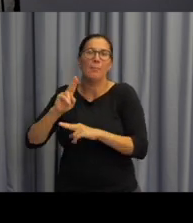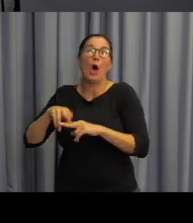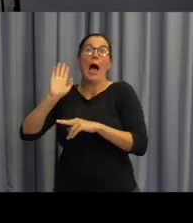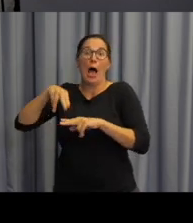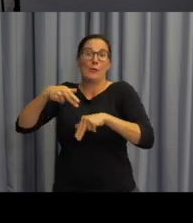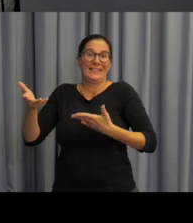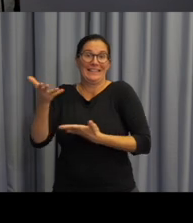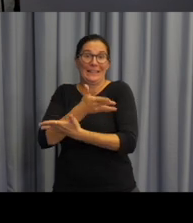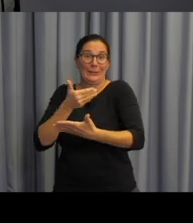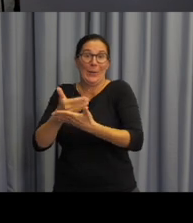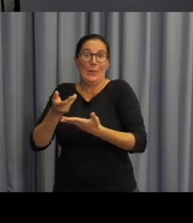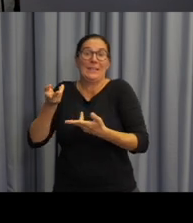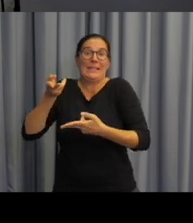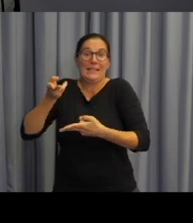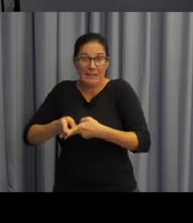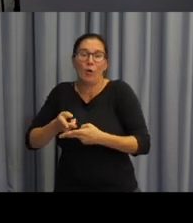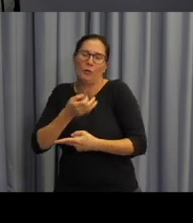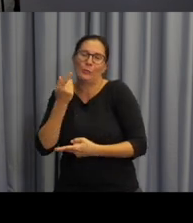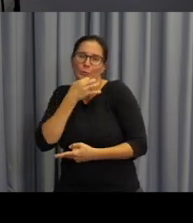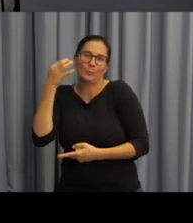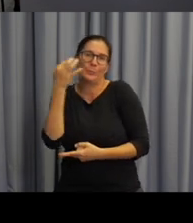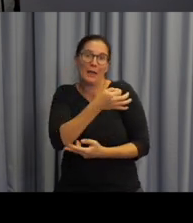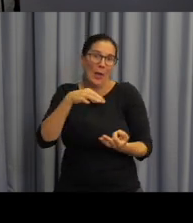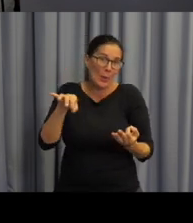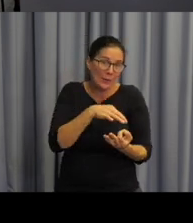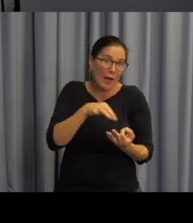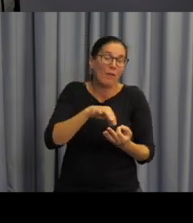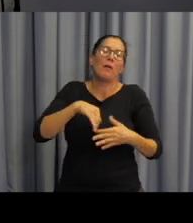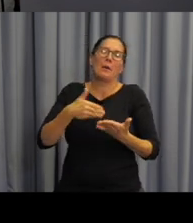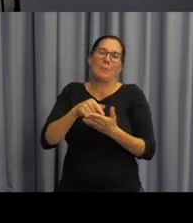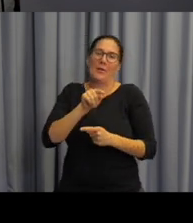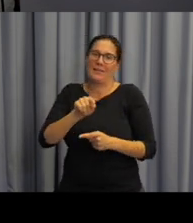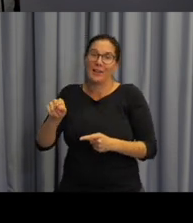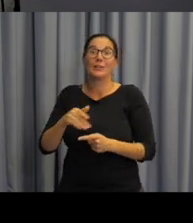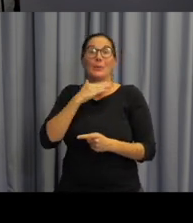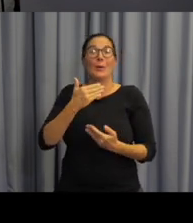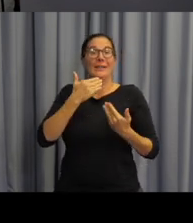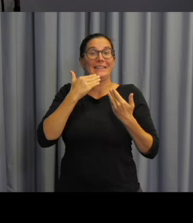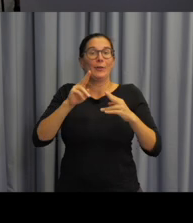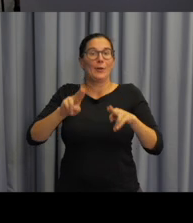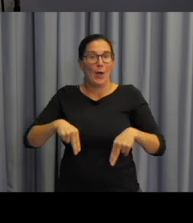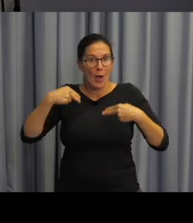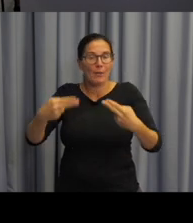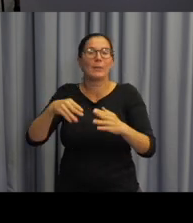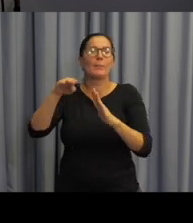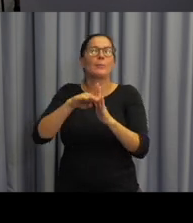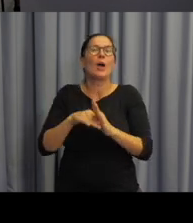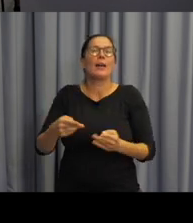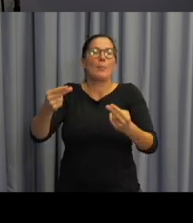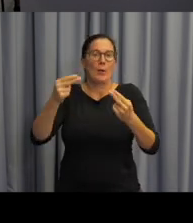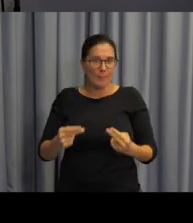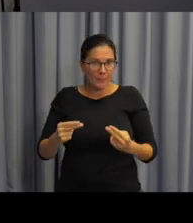a mohli se v diskuzi potom ptát paní doktorky Hudákové, ale i ostatních aktérů. Děkuji moc. A v našem programu se